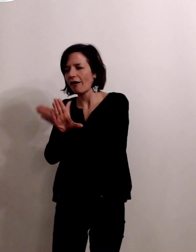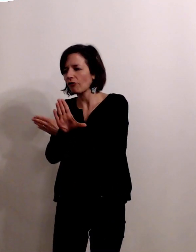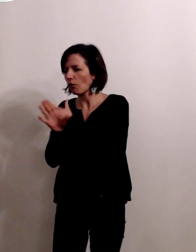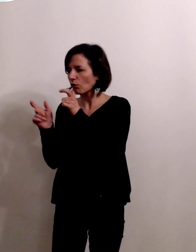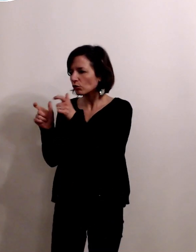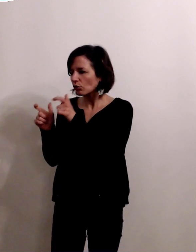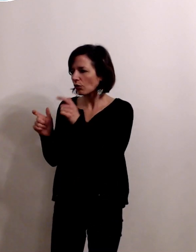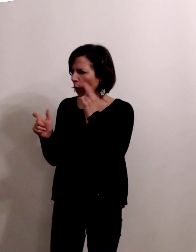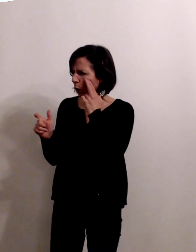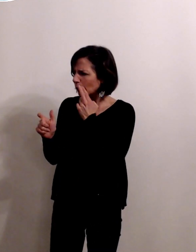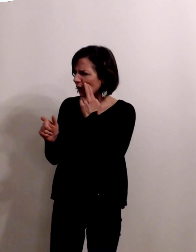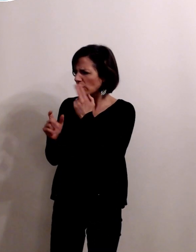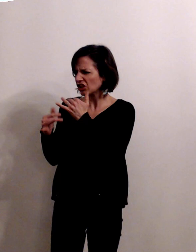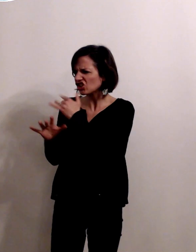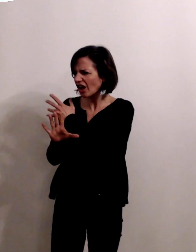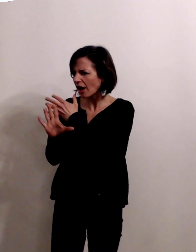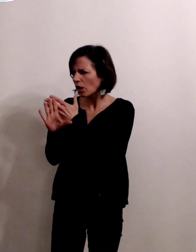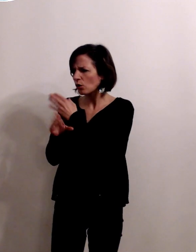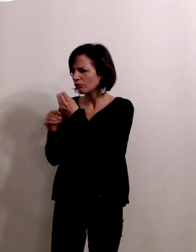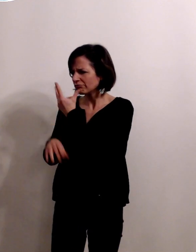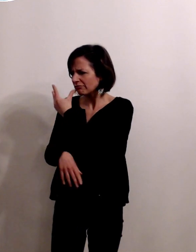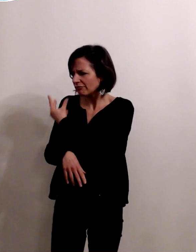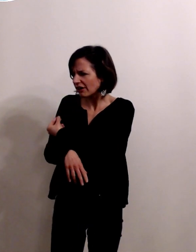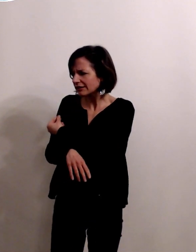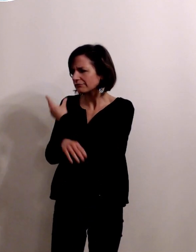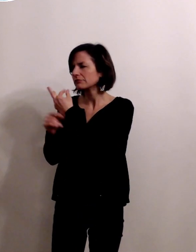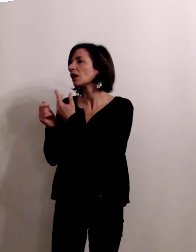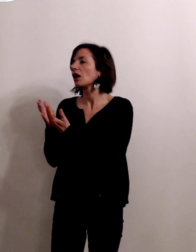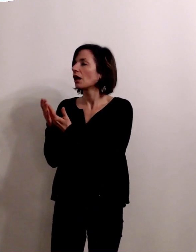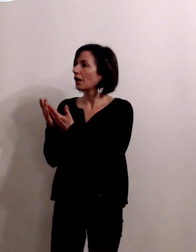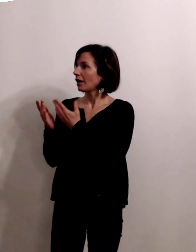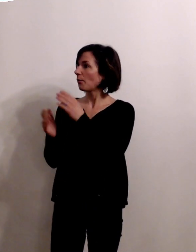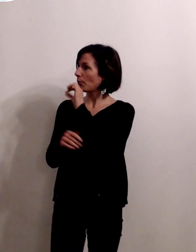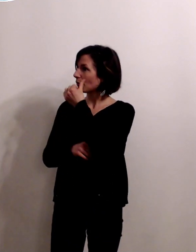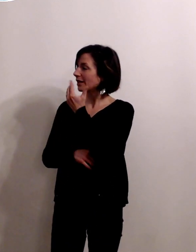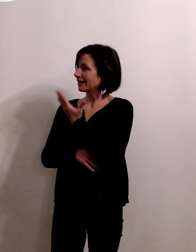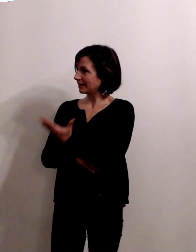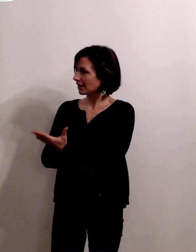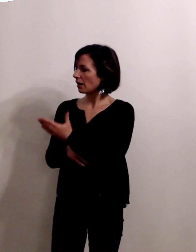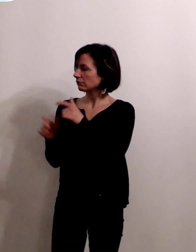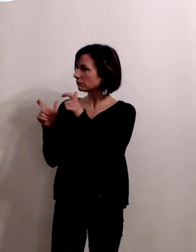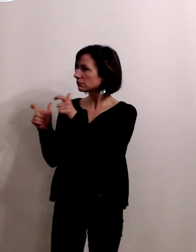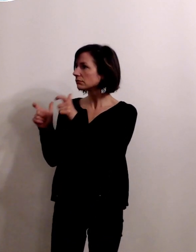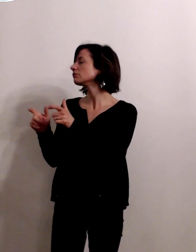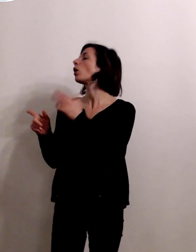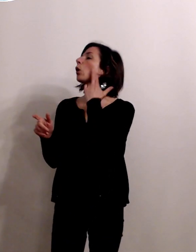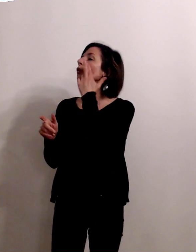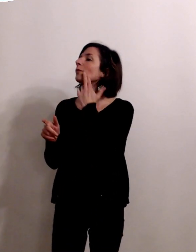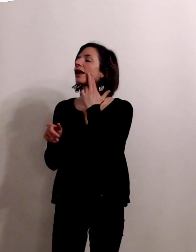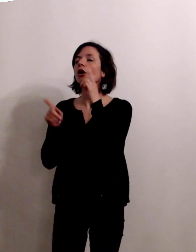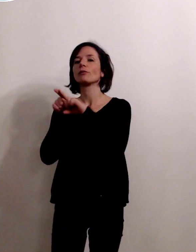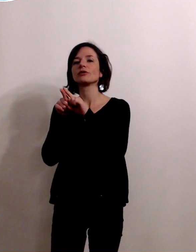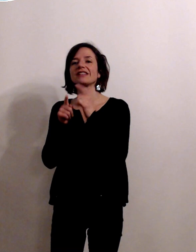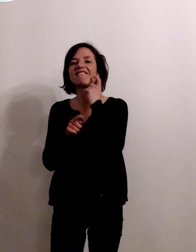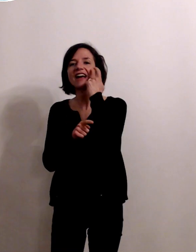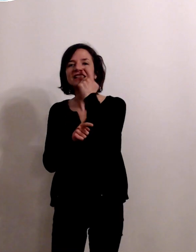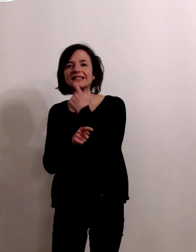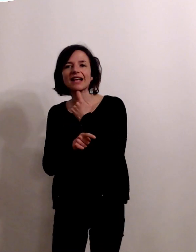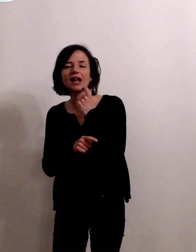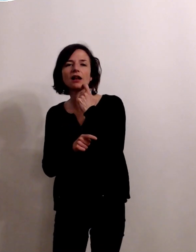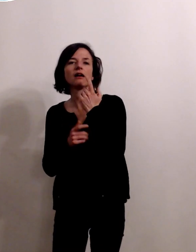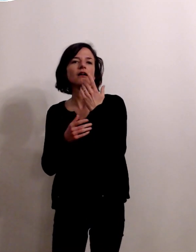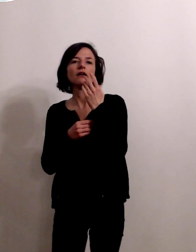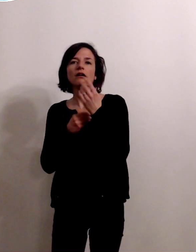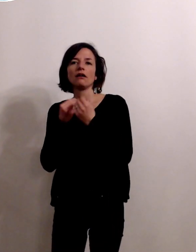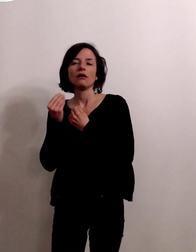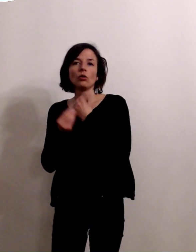'intérêt de ce bilan bien en amont de la grossesse pour un certain nombre de je pense à la rubéole mais aussi à la varicelle il y a